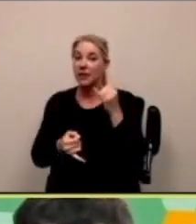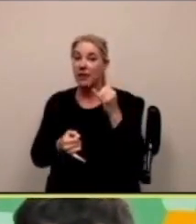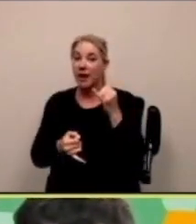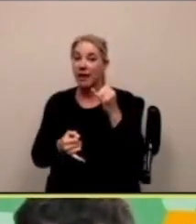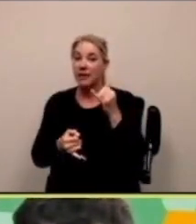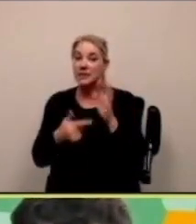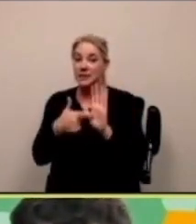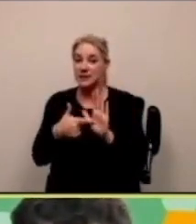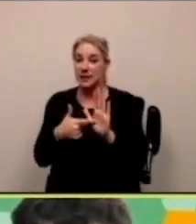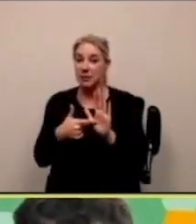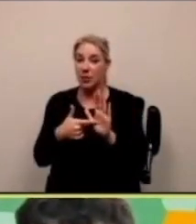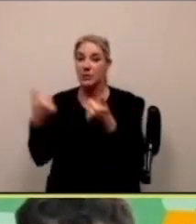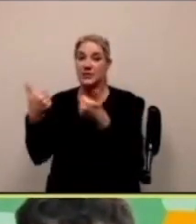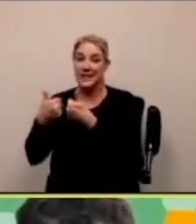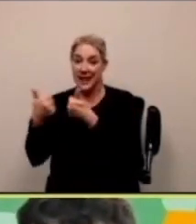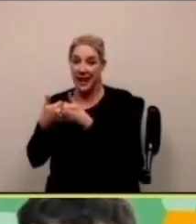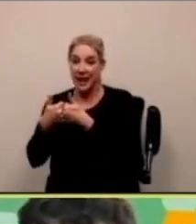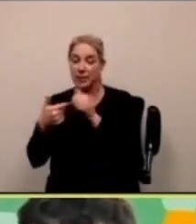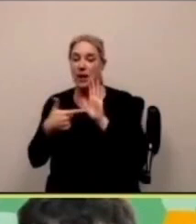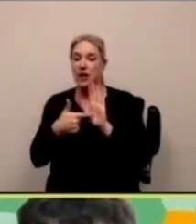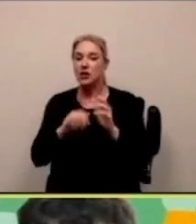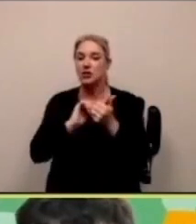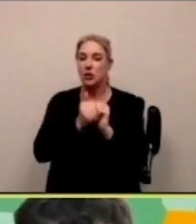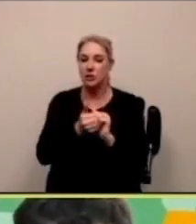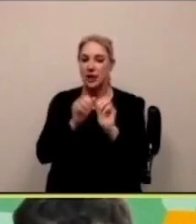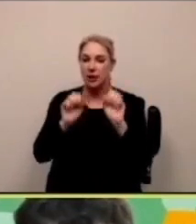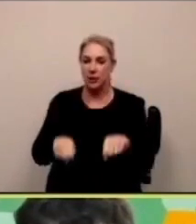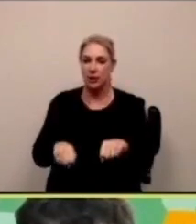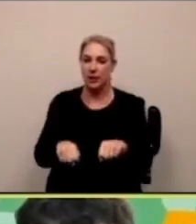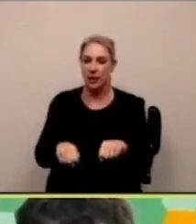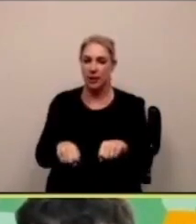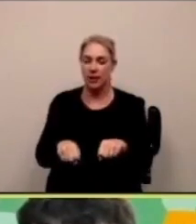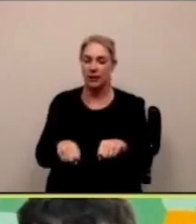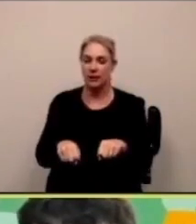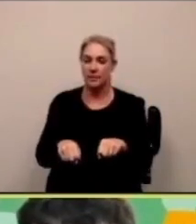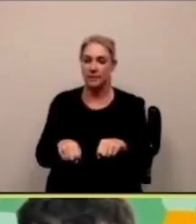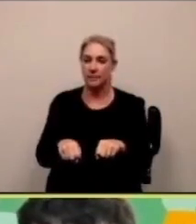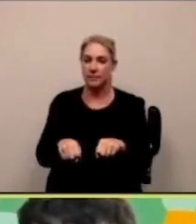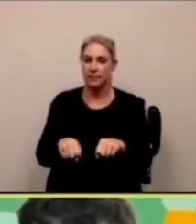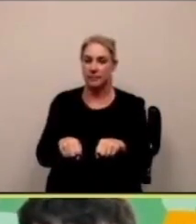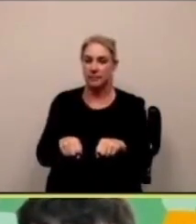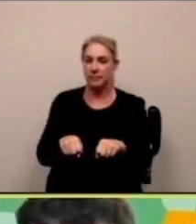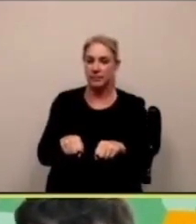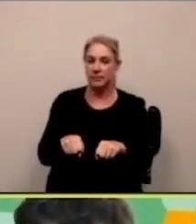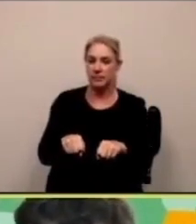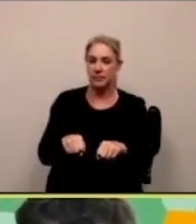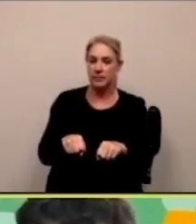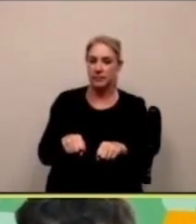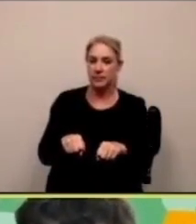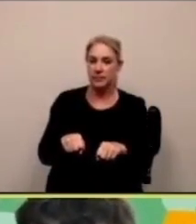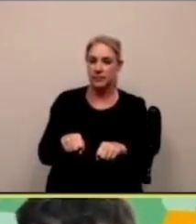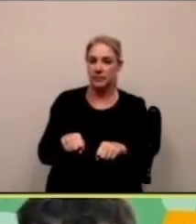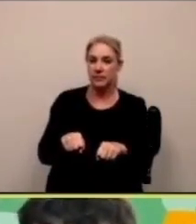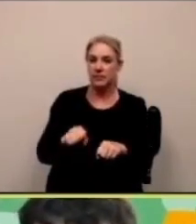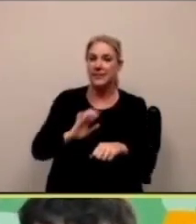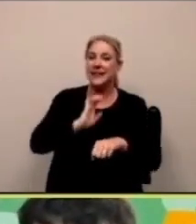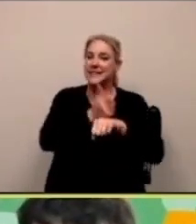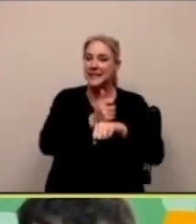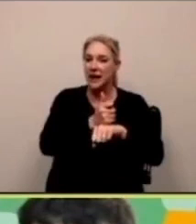tipografia renderizzata e l'ultimo esempio è un gioco che mostra come tu puoi